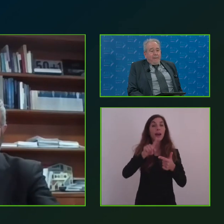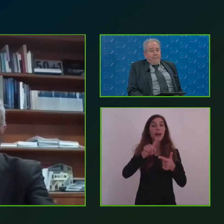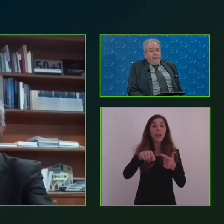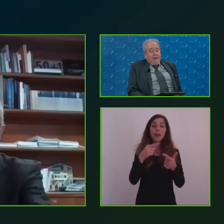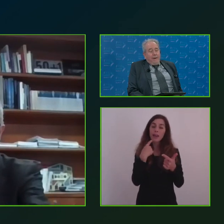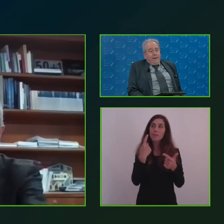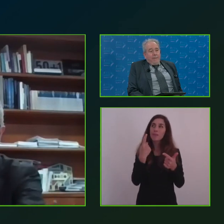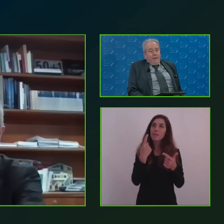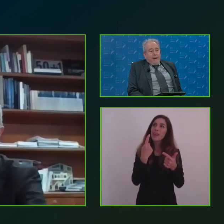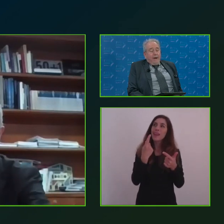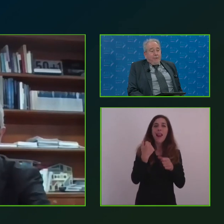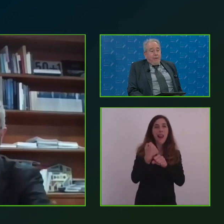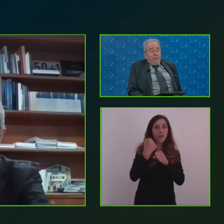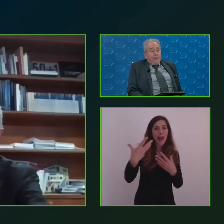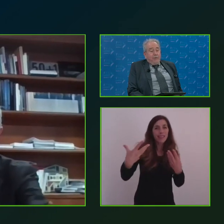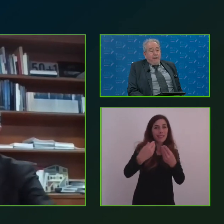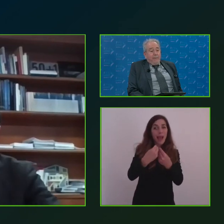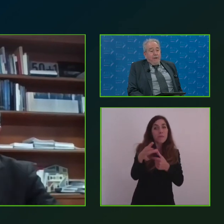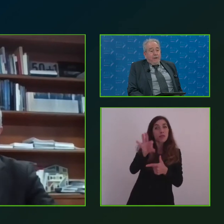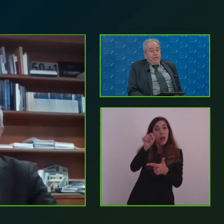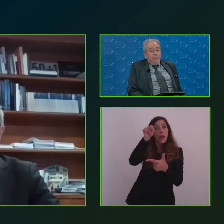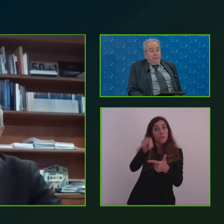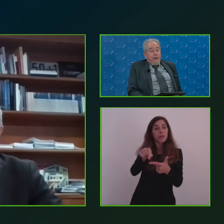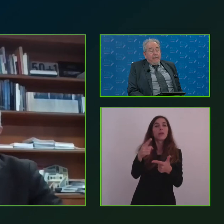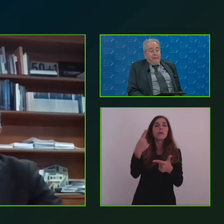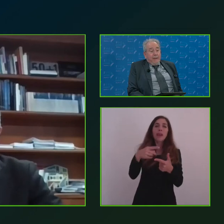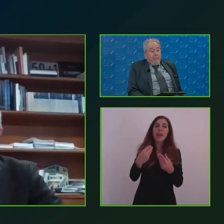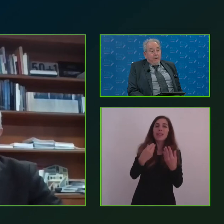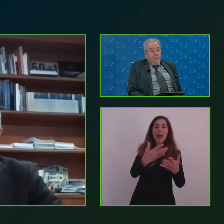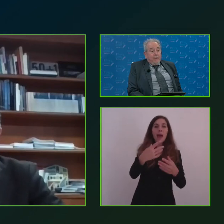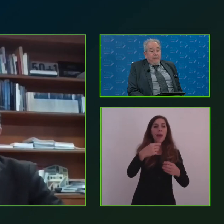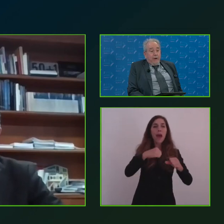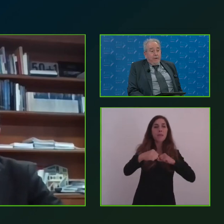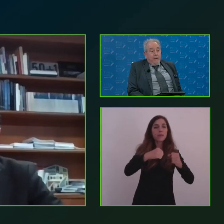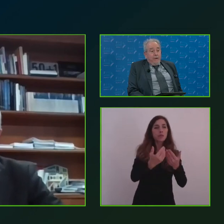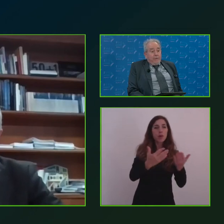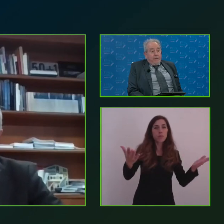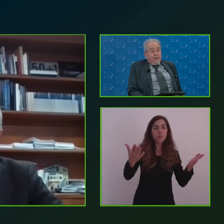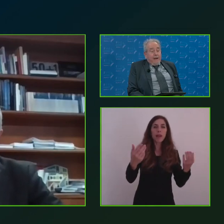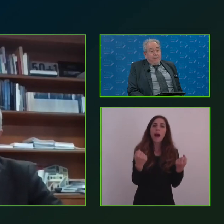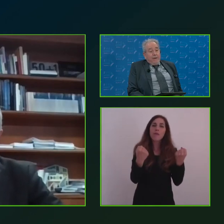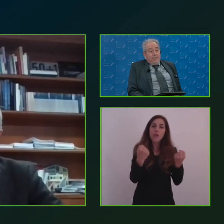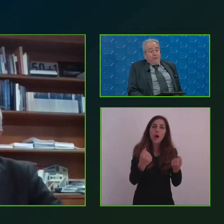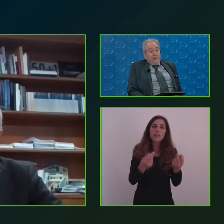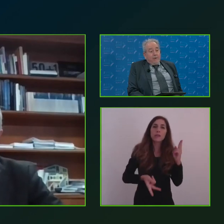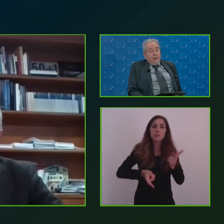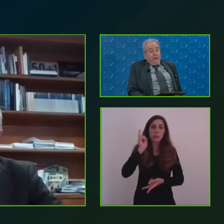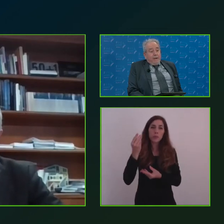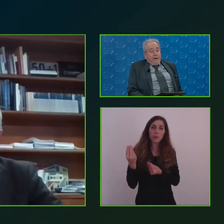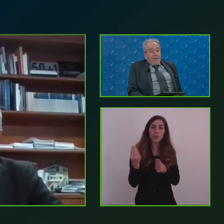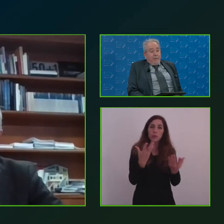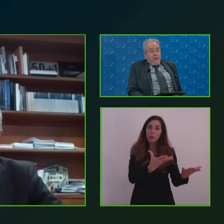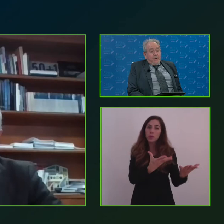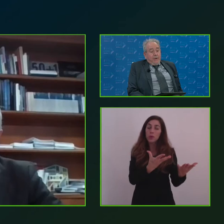per il rafforzamento dell'amministrazione pubblica, che sappiamo che è uno degli snodi fondamentali per il successo